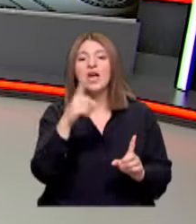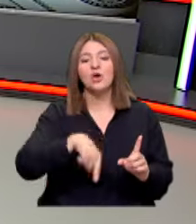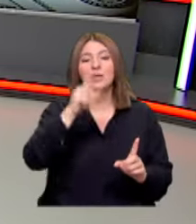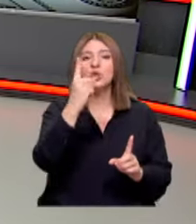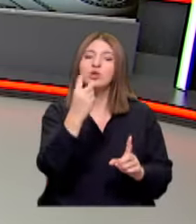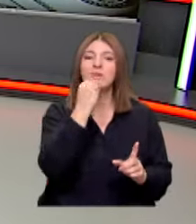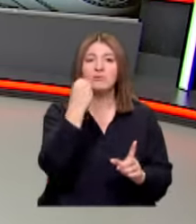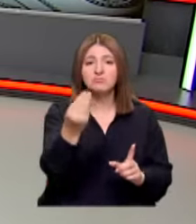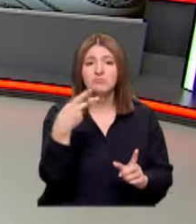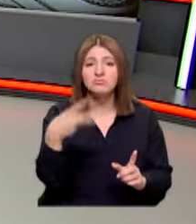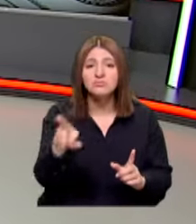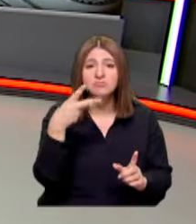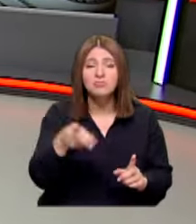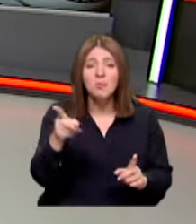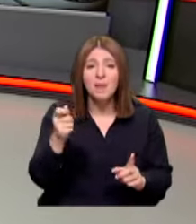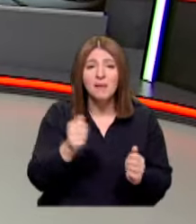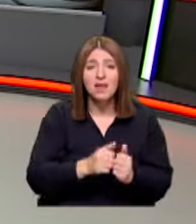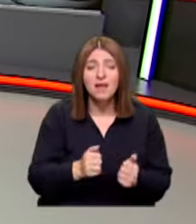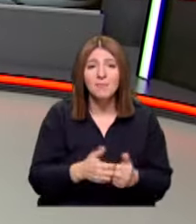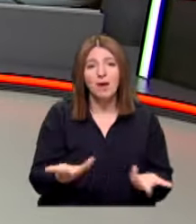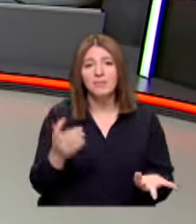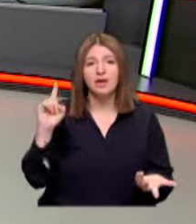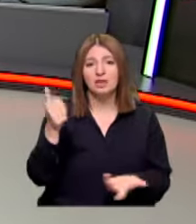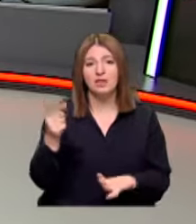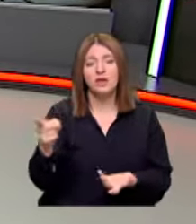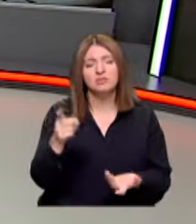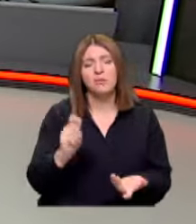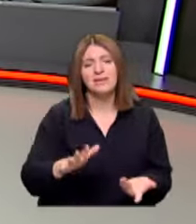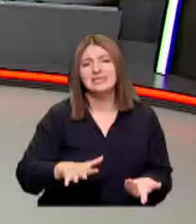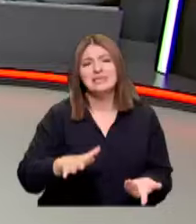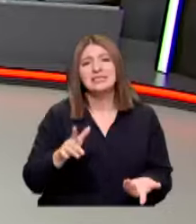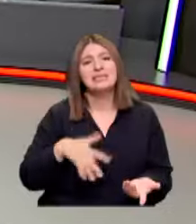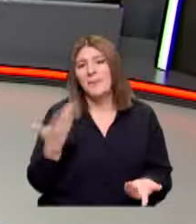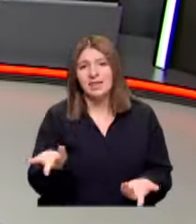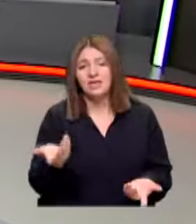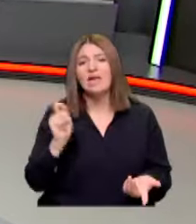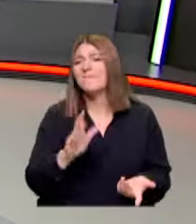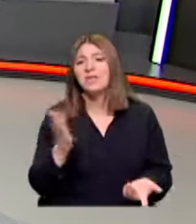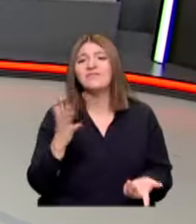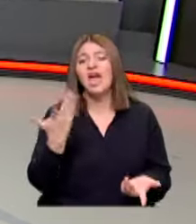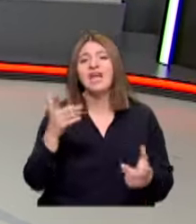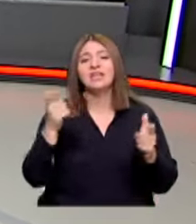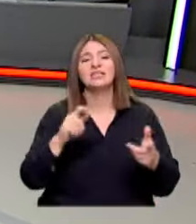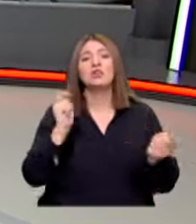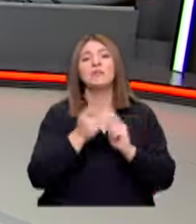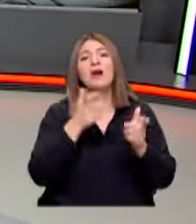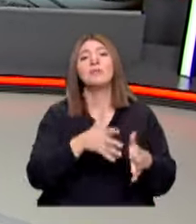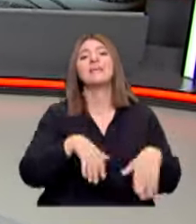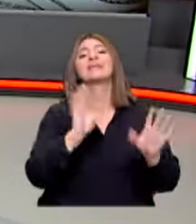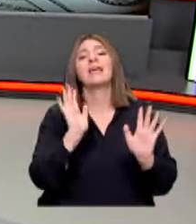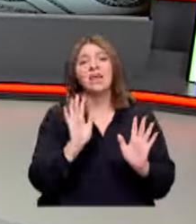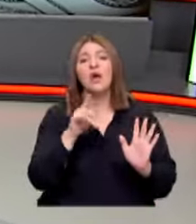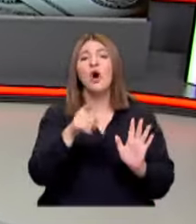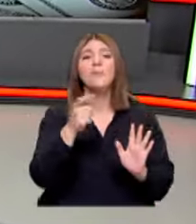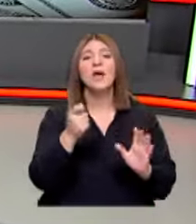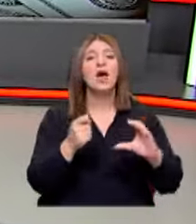yemek verilebilirdi bu parayla Ama iktidar bunu yapmak yerine ya da kentsel dönüşüme harcamak yerine